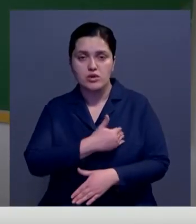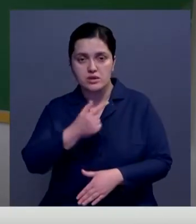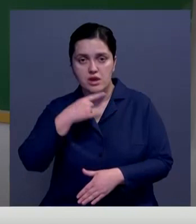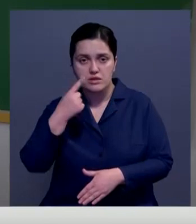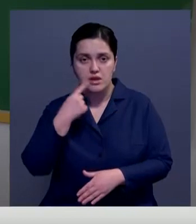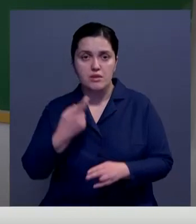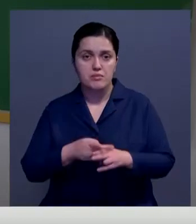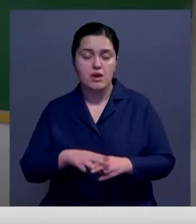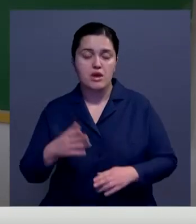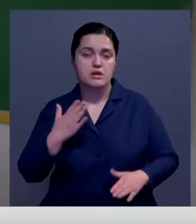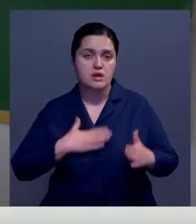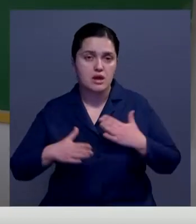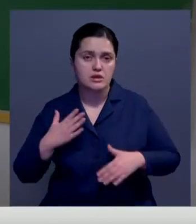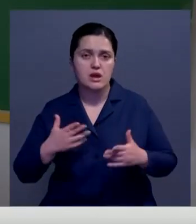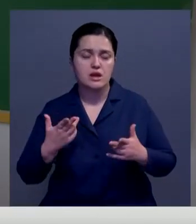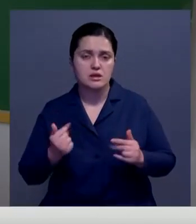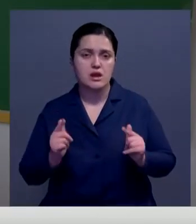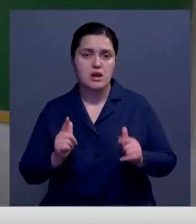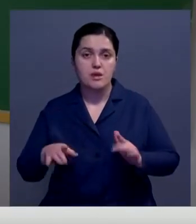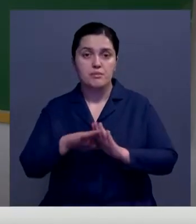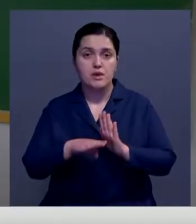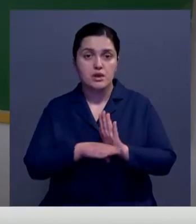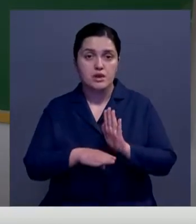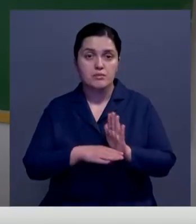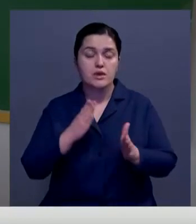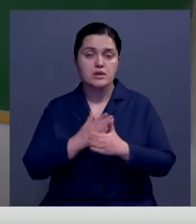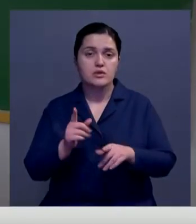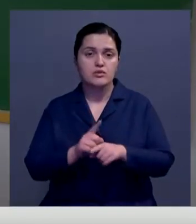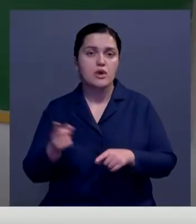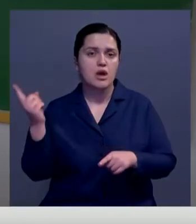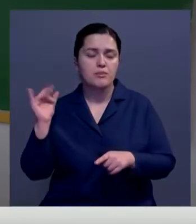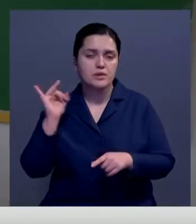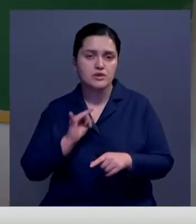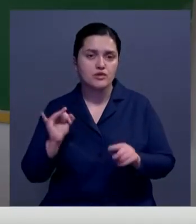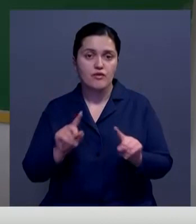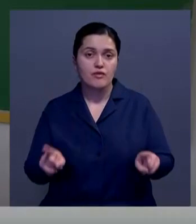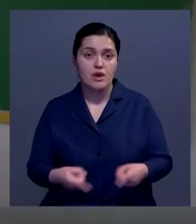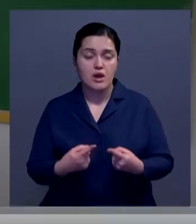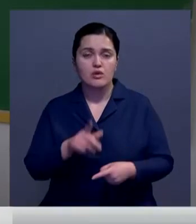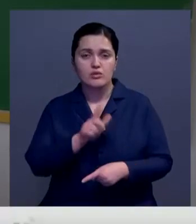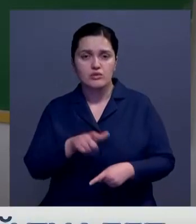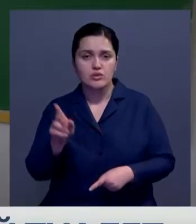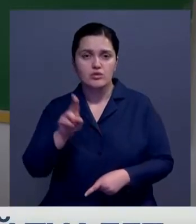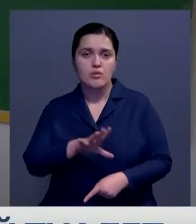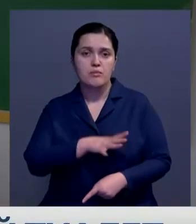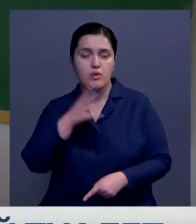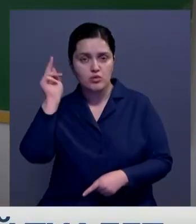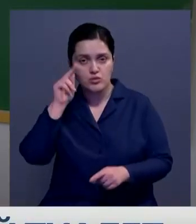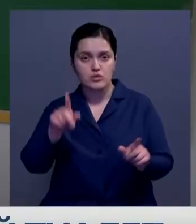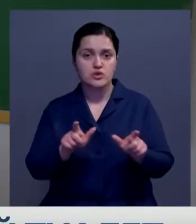это приветствуется в рамках программы «Туган-Жеруха Нижангру». Потому что люди, которые когда-то окончили